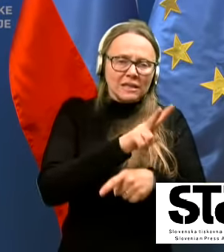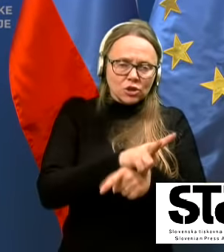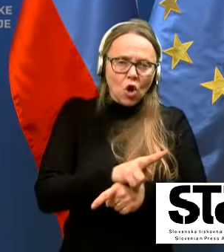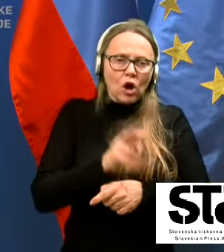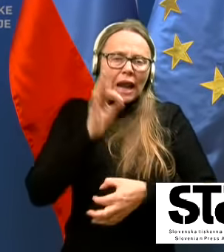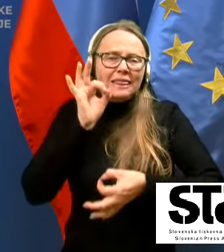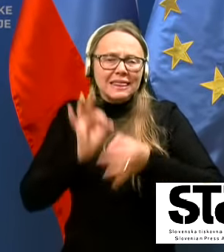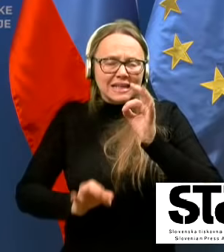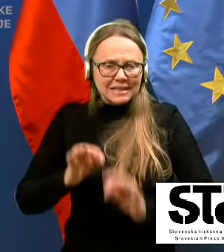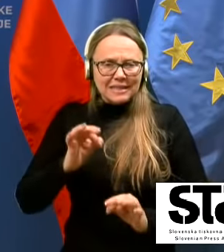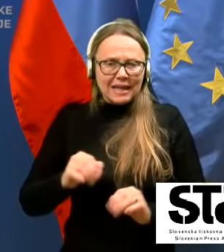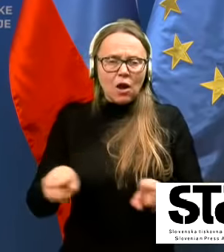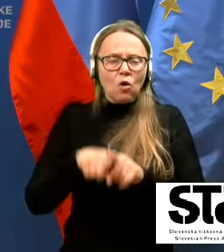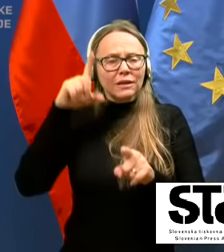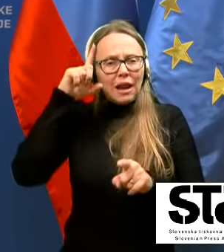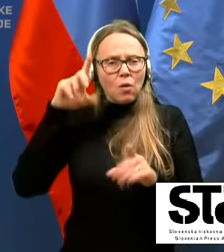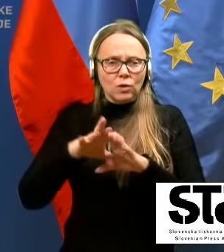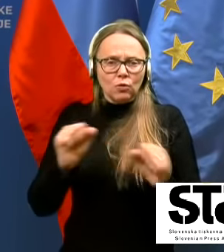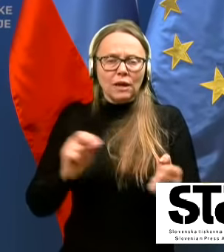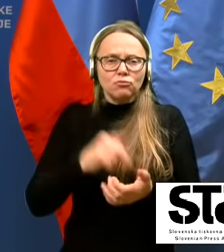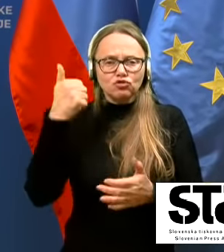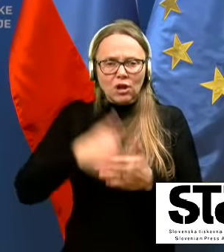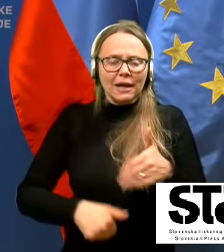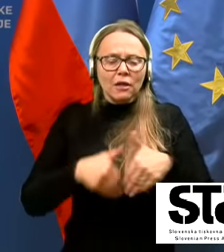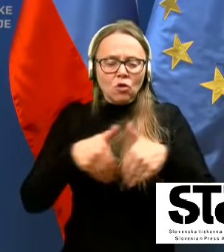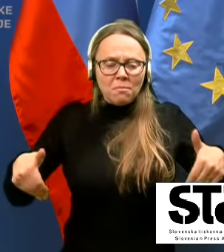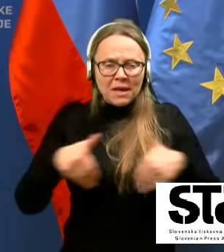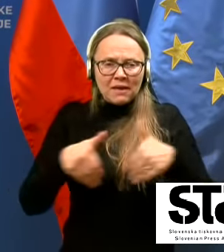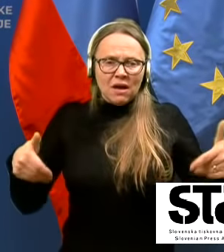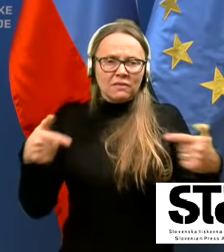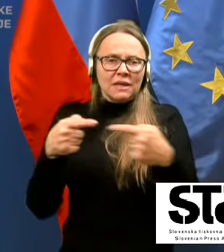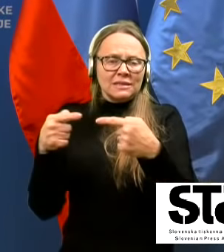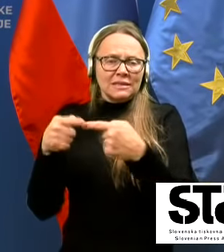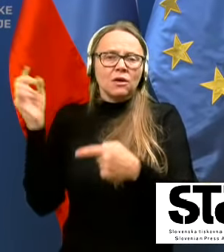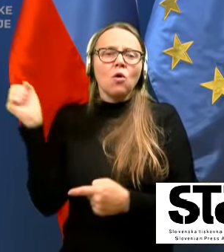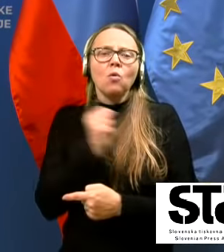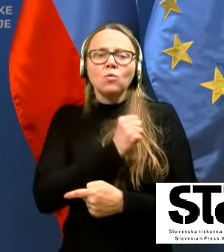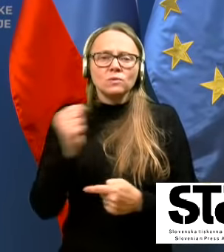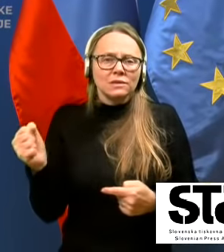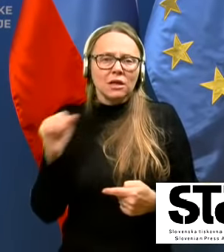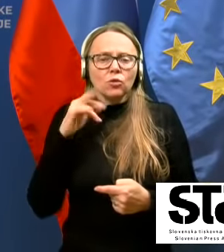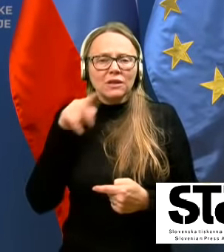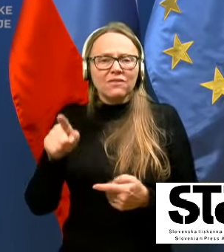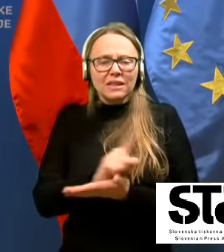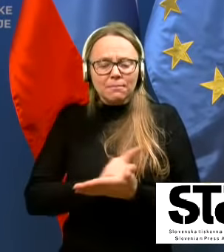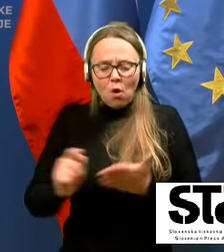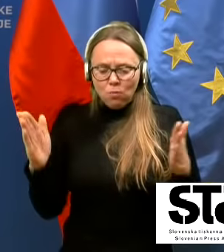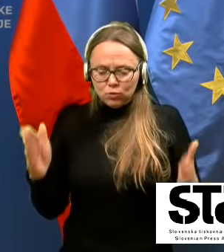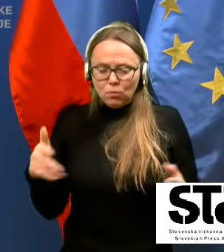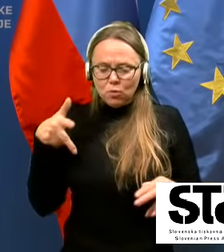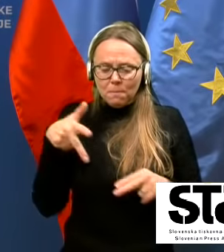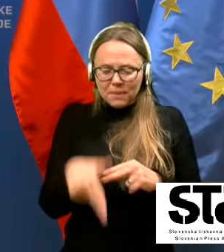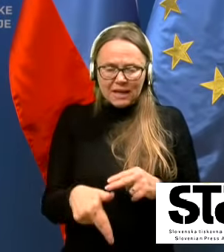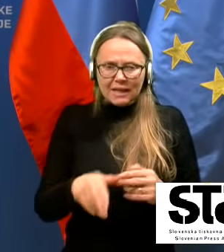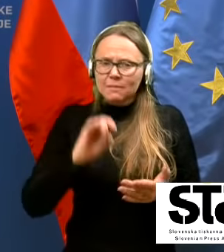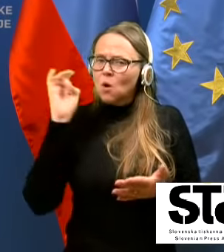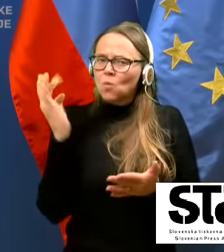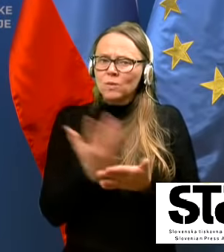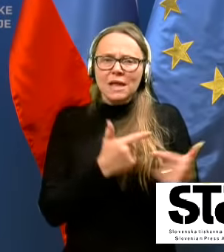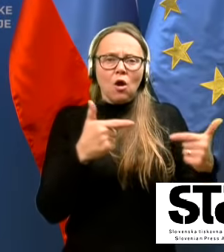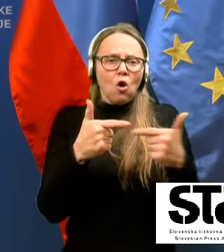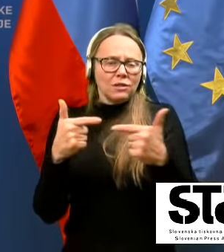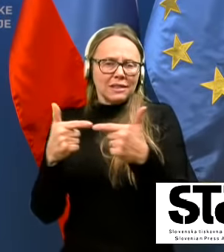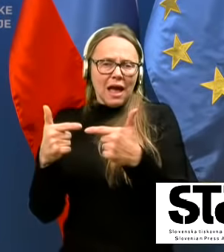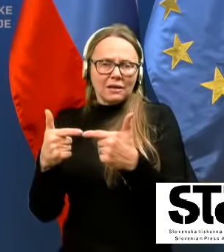kot ključni ukrep, še enkrat omejevanje stikov, za to, da v tem obdobju prekinemo vse kontakte in da